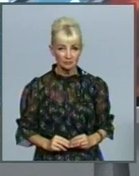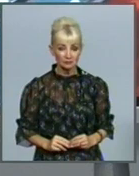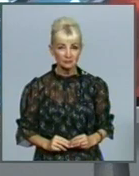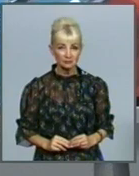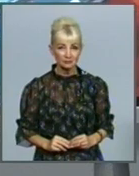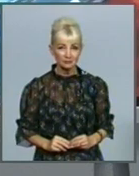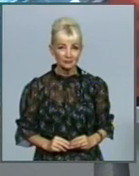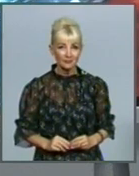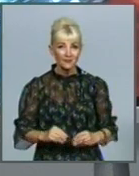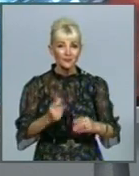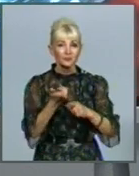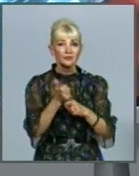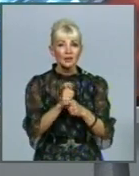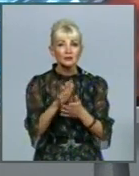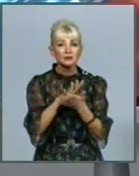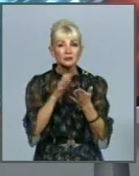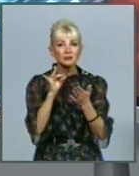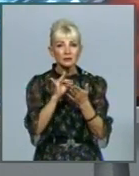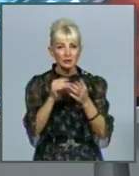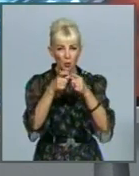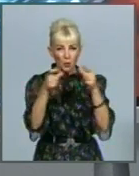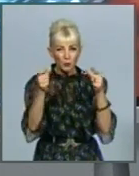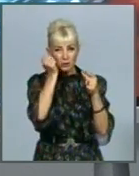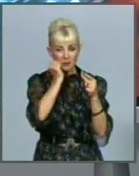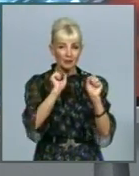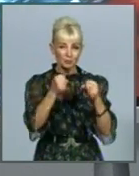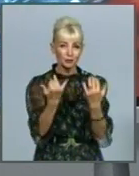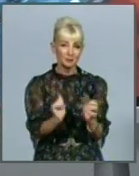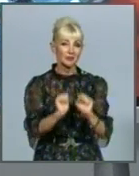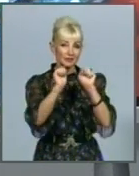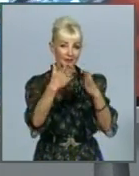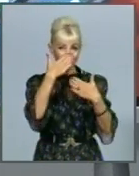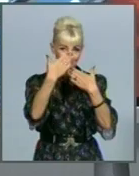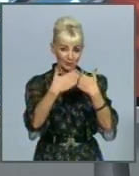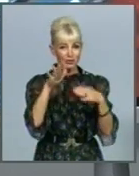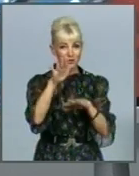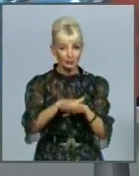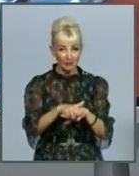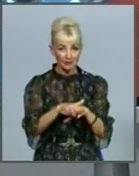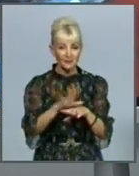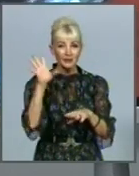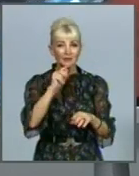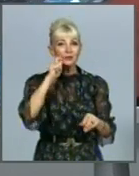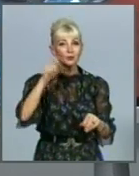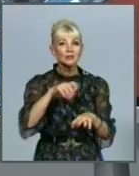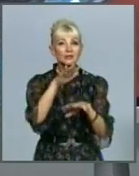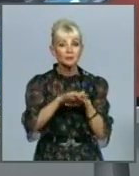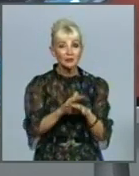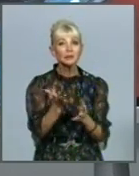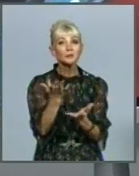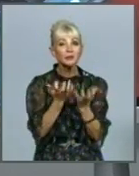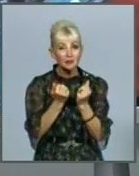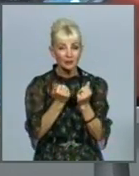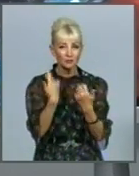Навіть дуже пошкоджені потерті купюри можна тепер здати у найближчій фінустанові. Всі українські банки прийматимуть